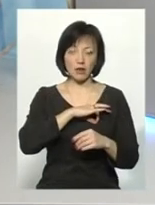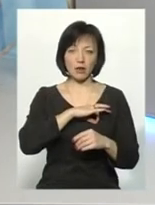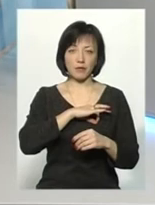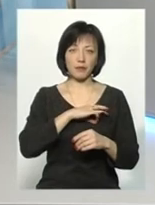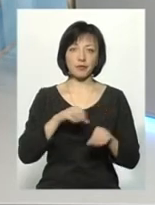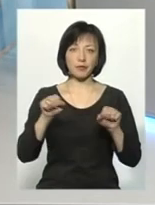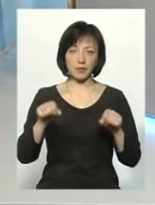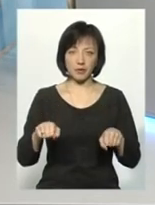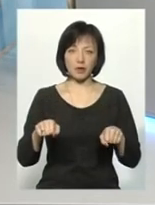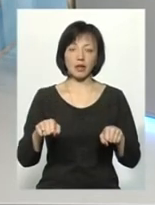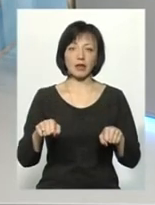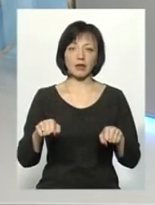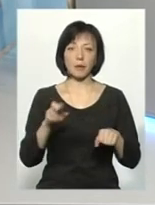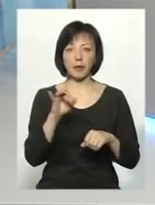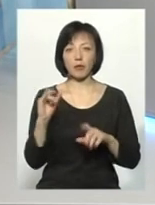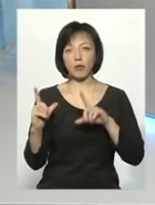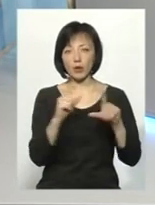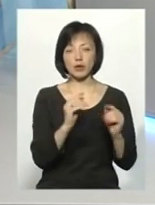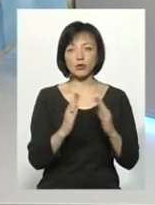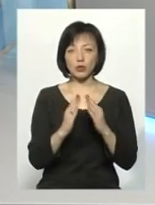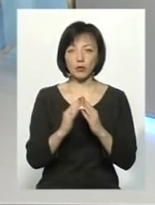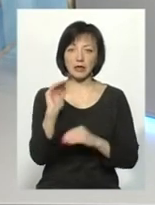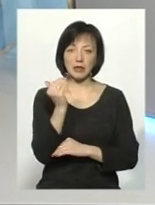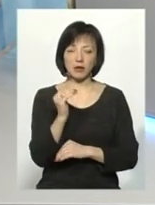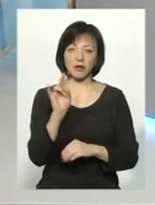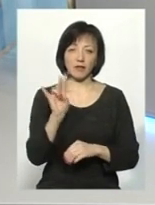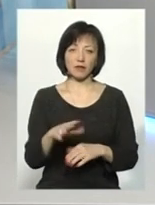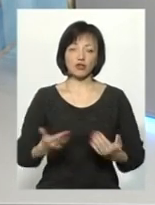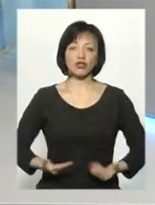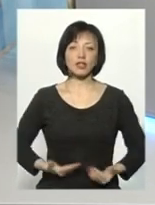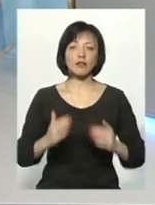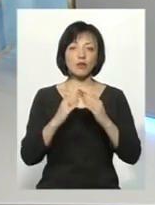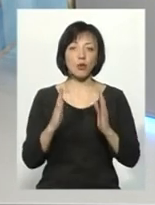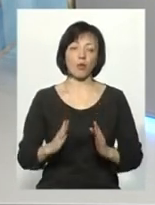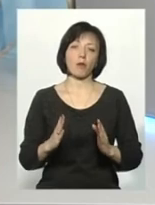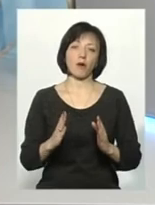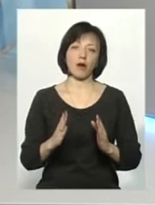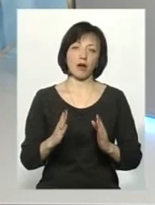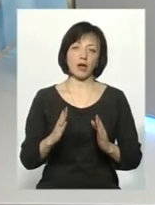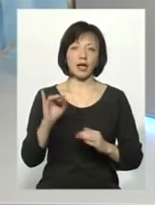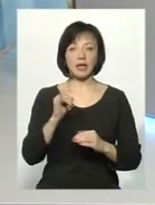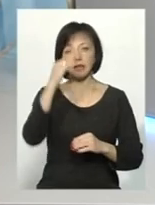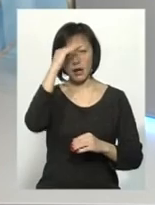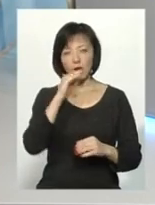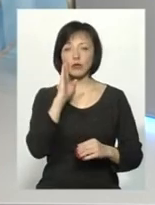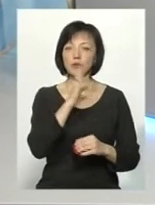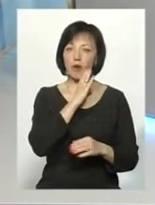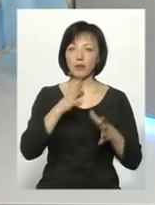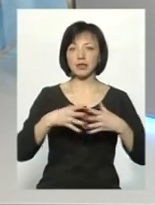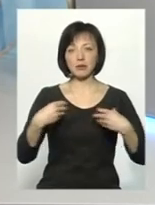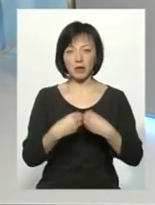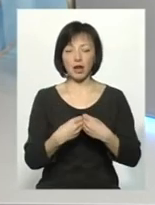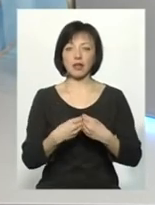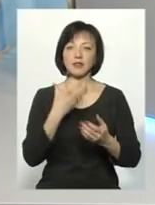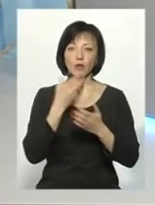вони, звичайно, могли би поїхати додому і дитина могла би жити вдома. І тато, і мама, і сім'я,